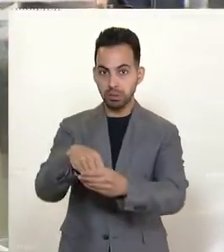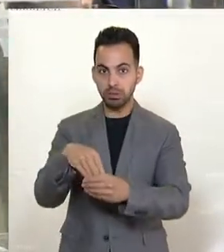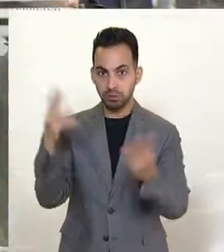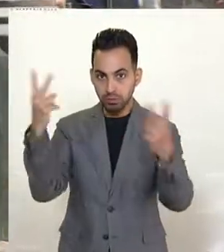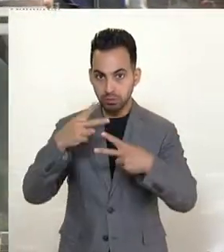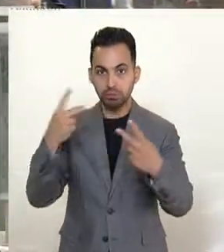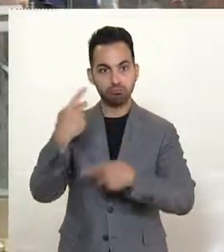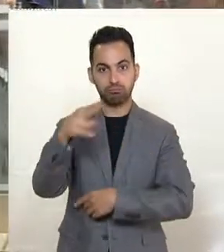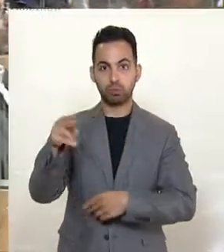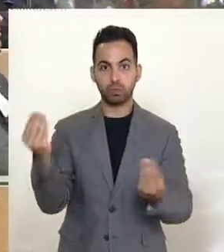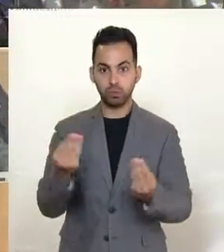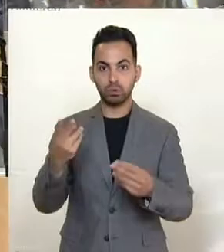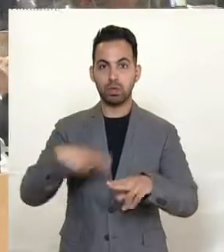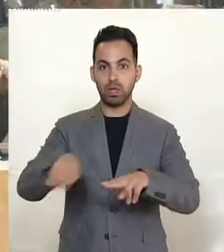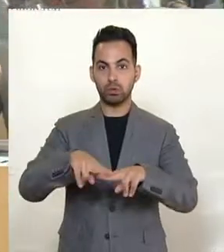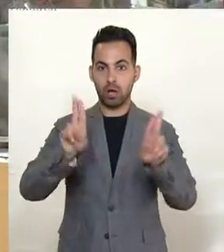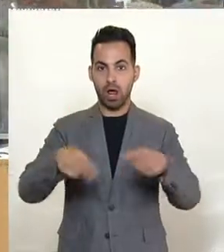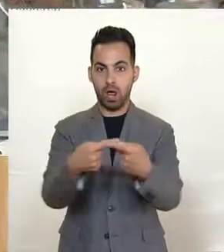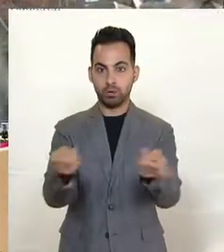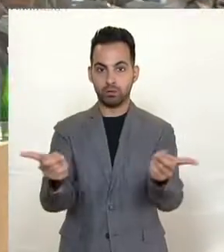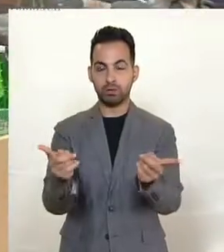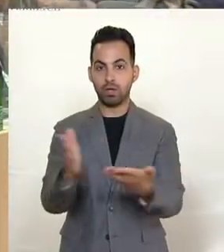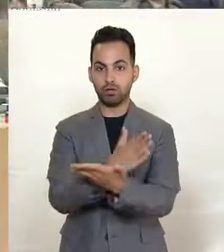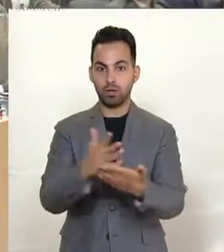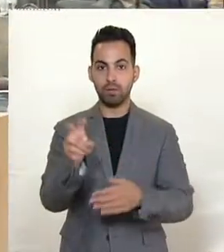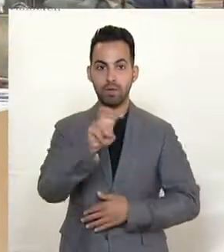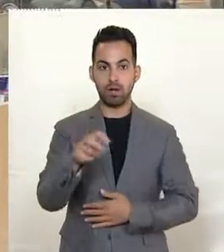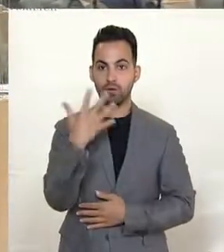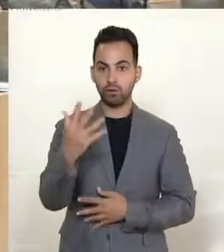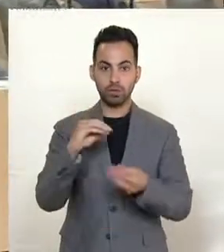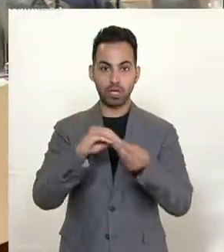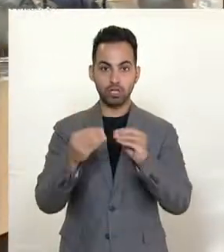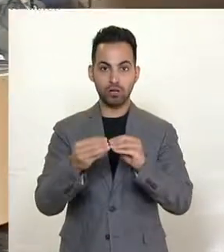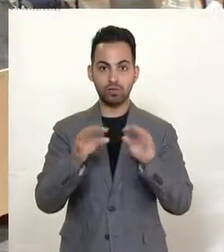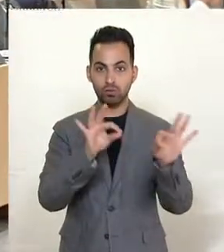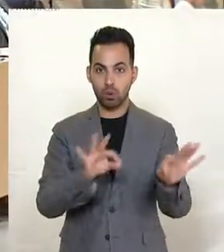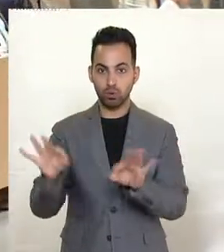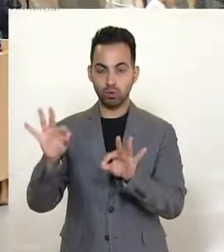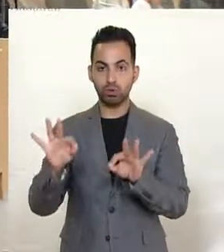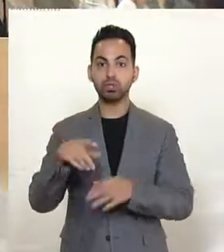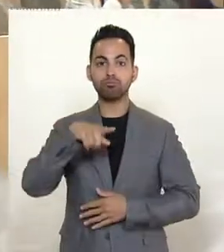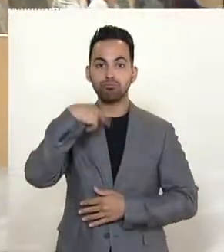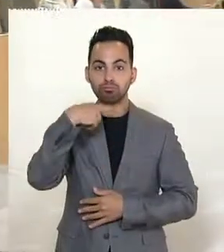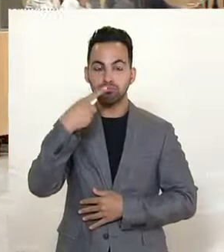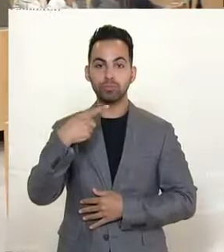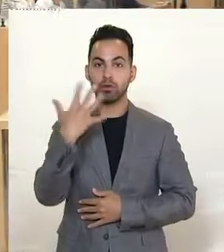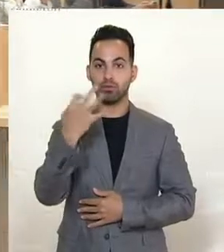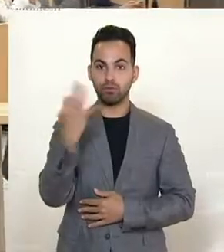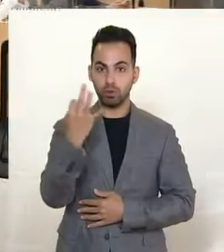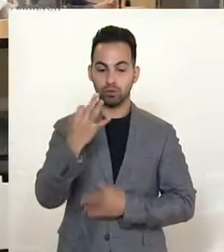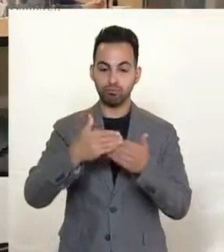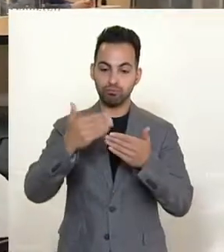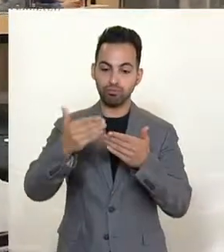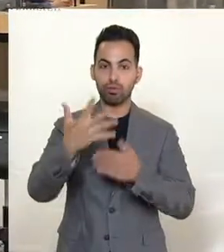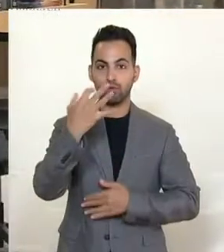Nationalrat zu entscheiden hat. In der gemäß § 50 der Geschäftsordnung stattfindenden Debatte beschränke ich die Redezeit auf 5 Minuten und die Zahl der